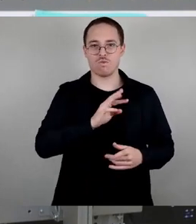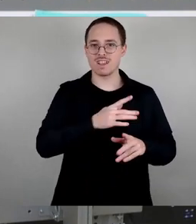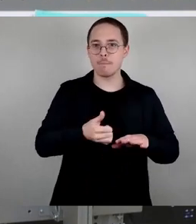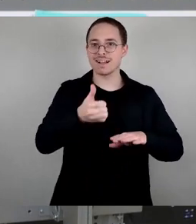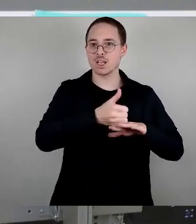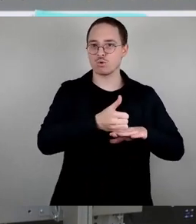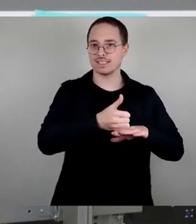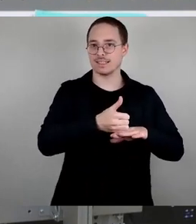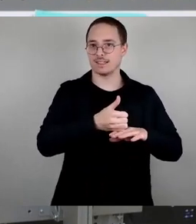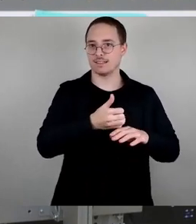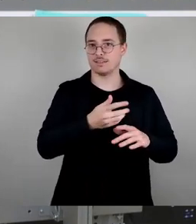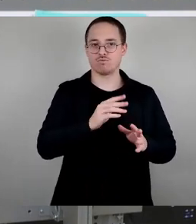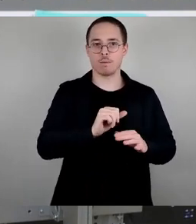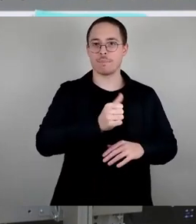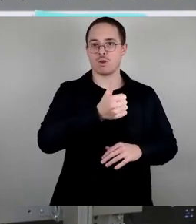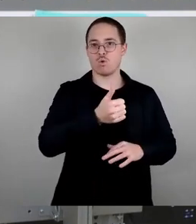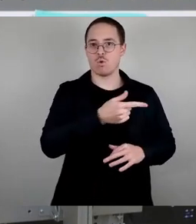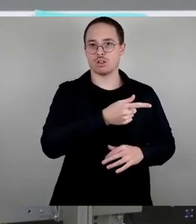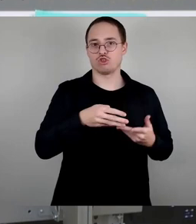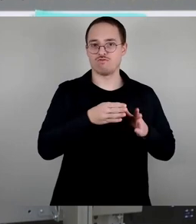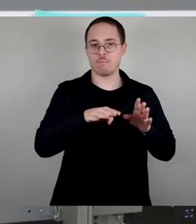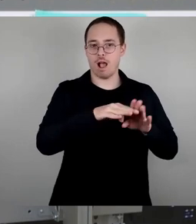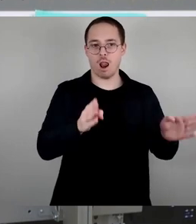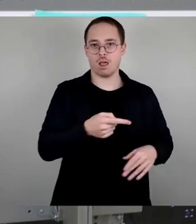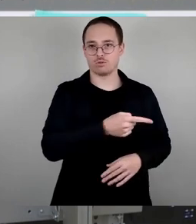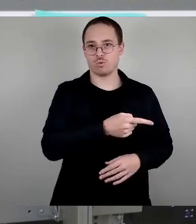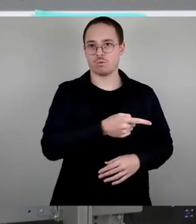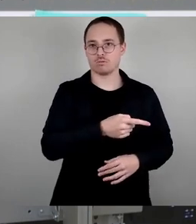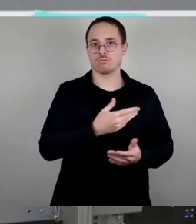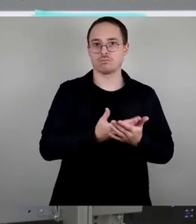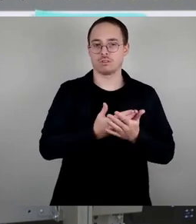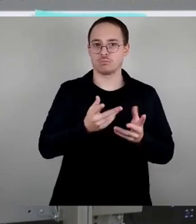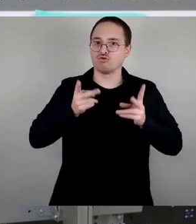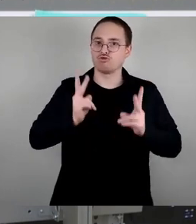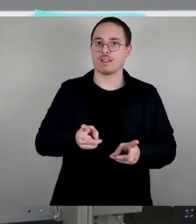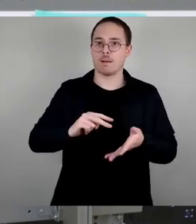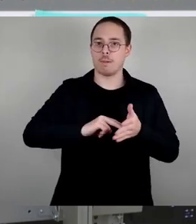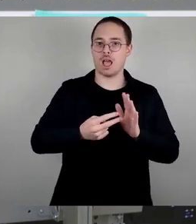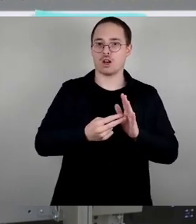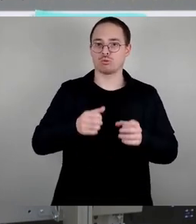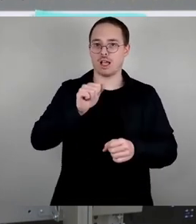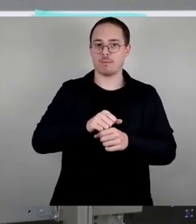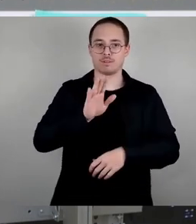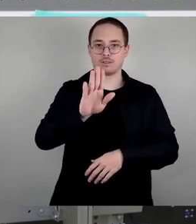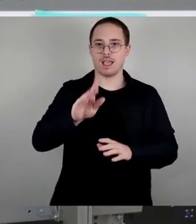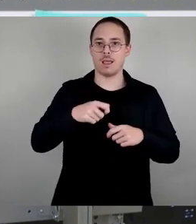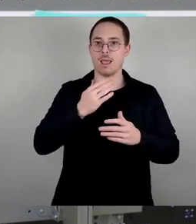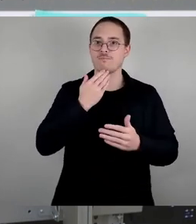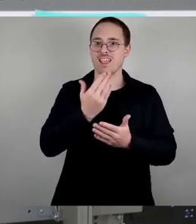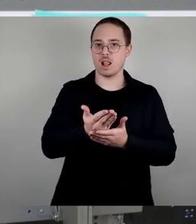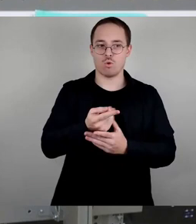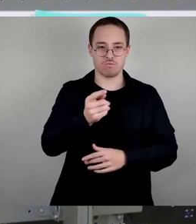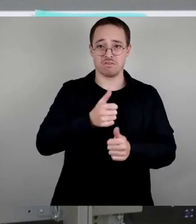des Stadtrates, also uns, nur noch festgelegt werden, ob der Empfehlung des Stadtplanungsamtes gefolgt wird und die Anmietung